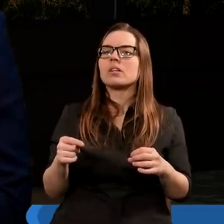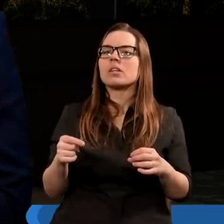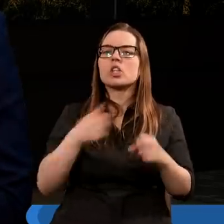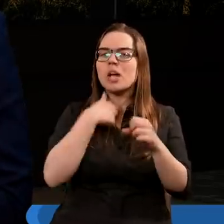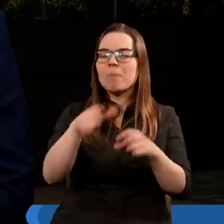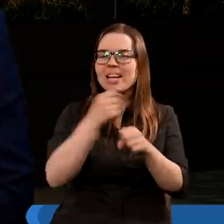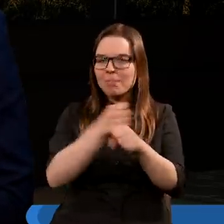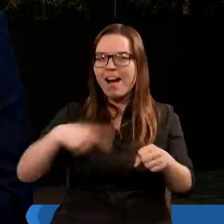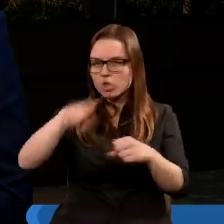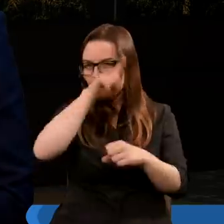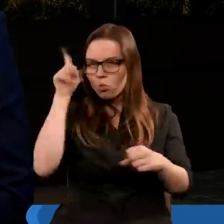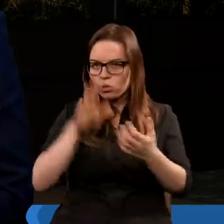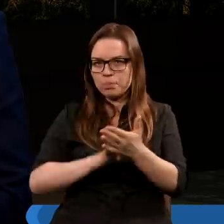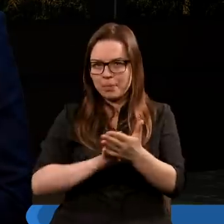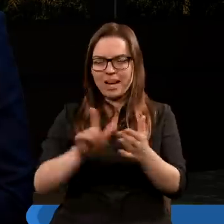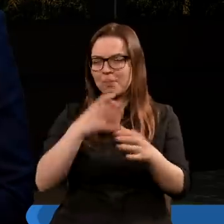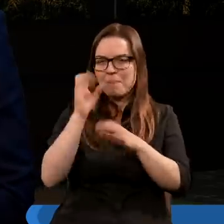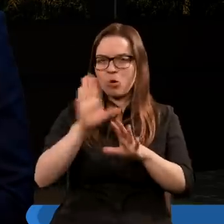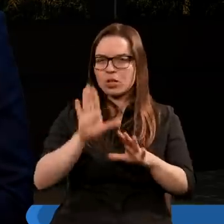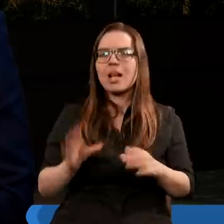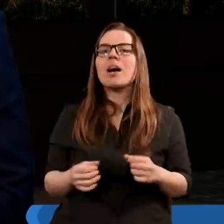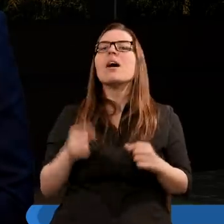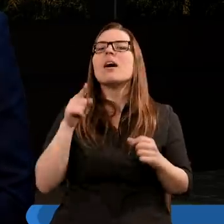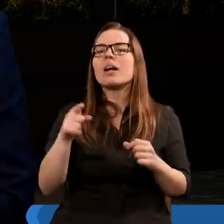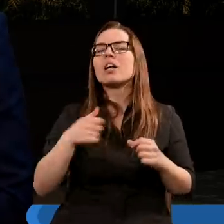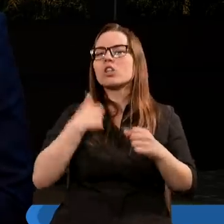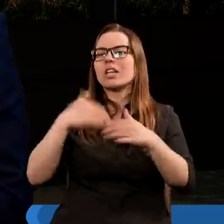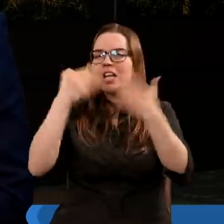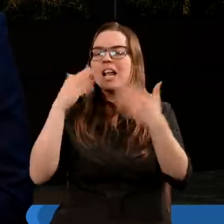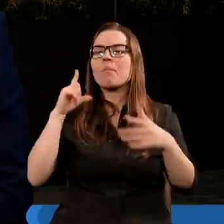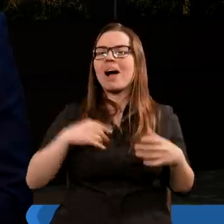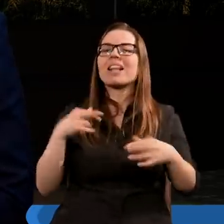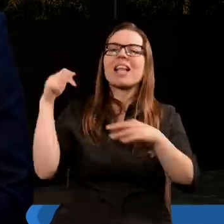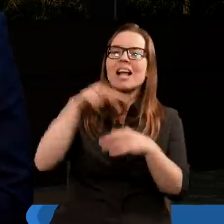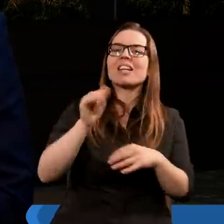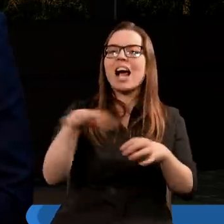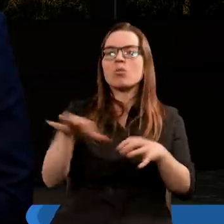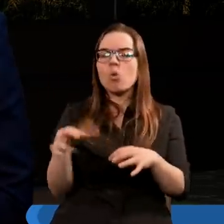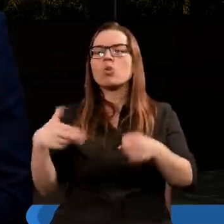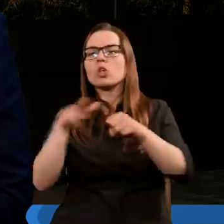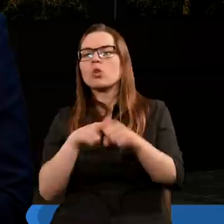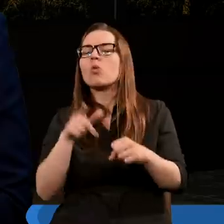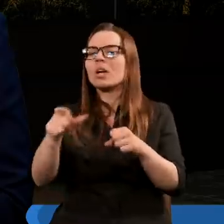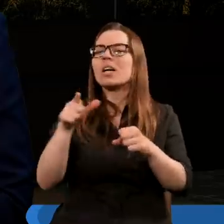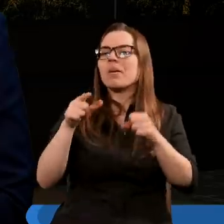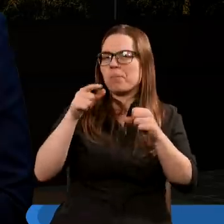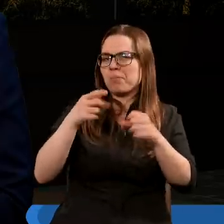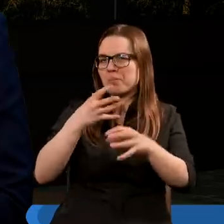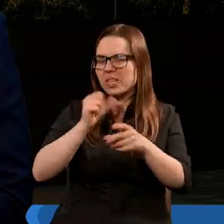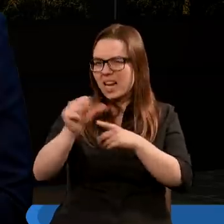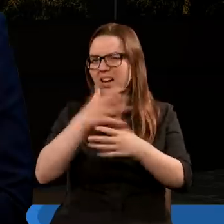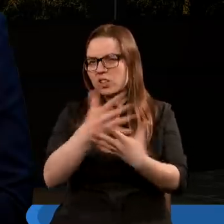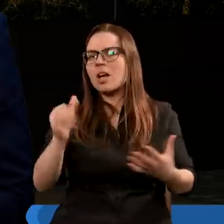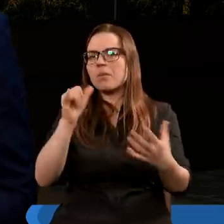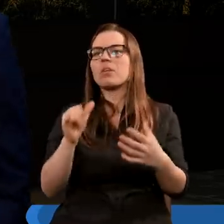sposób to opisuje. Trzeci rozdział, dziesiąty werset. A dzień pański nadejdzie jak złodziej. Wtedy niebiosa strzaskiem przyminą, a żywioły rozpalone stopnieją,